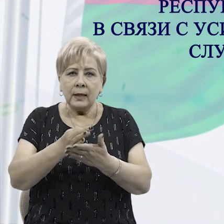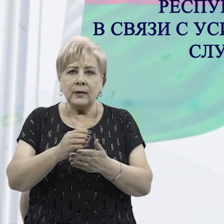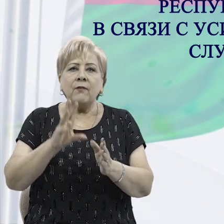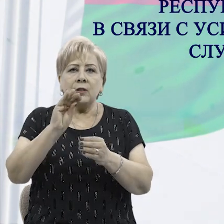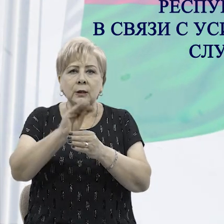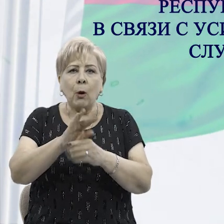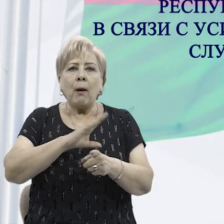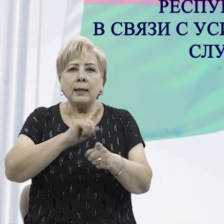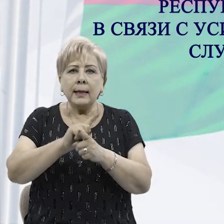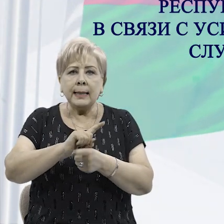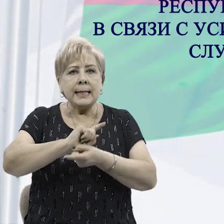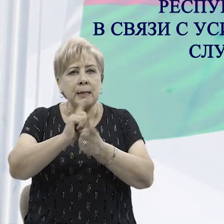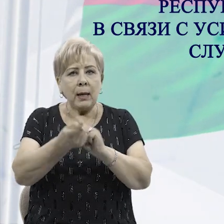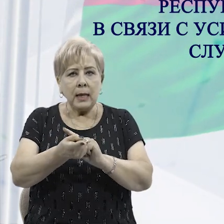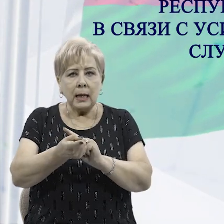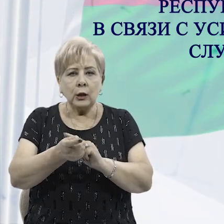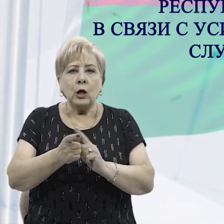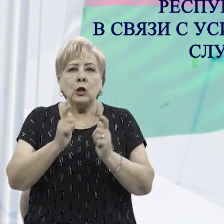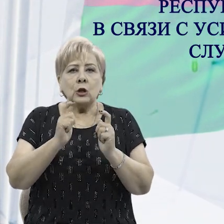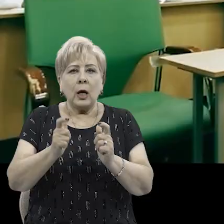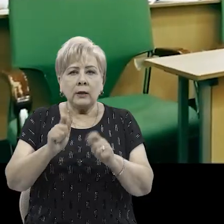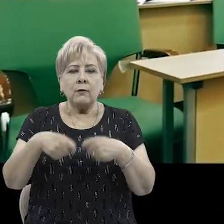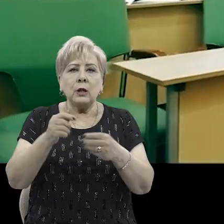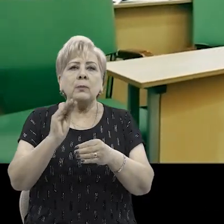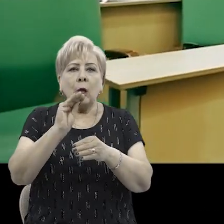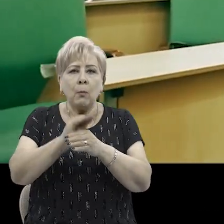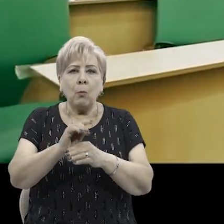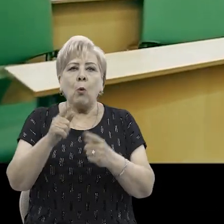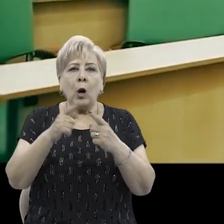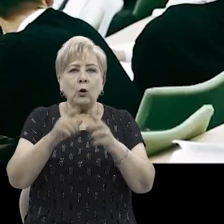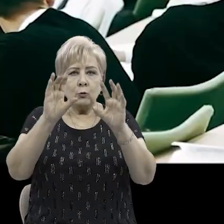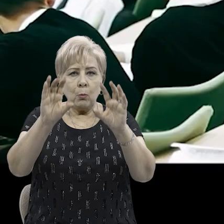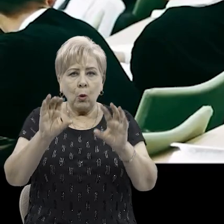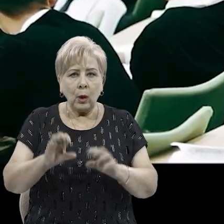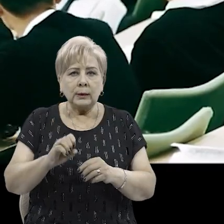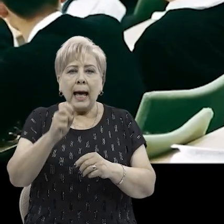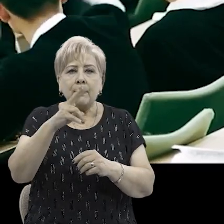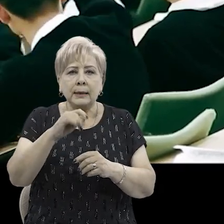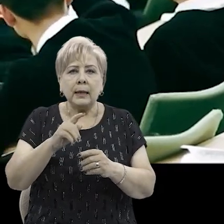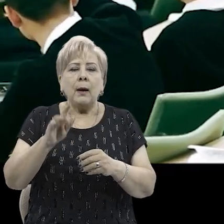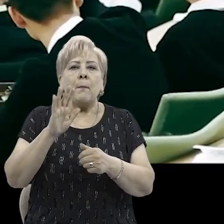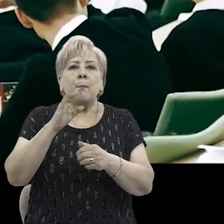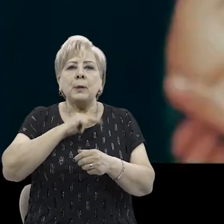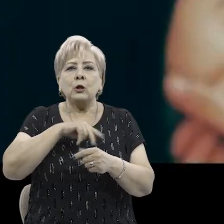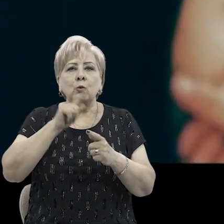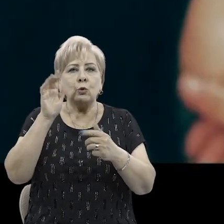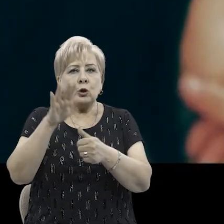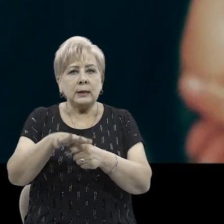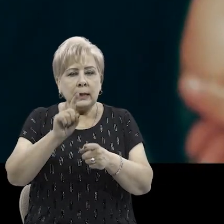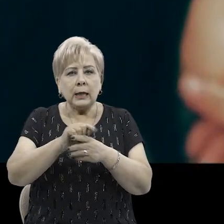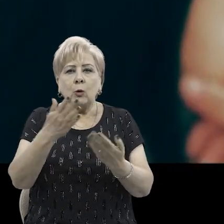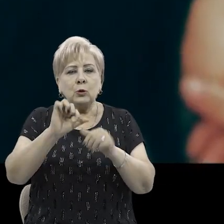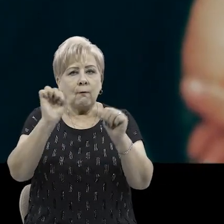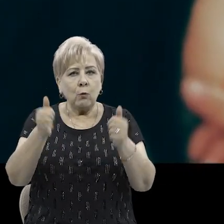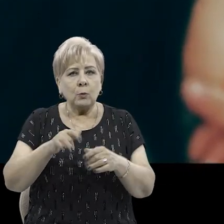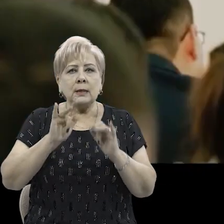внесены дополнения и изменения. Согласно внесенным дополнениям к Уголовному кодексу, административное принуждение к труду в какой-либо форме,